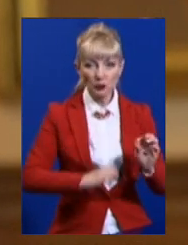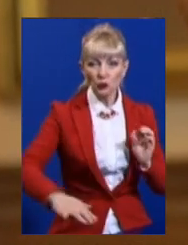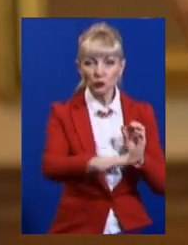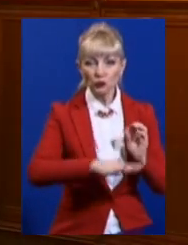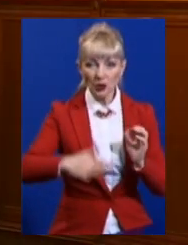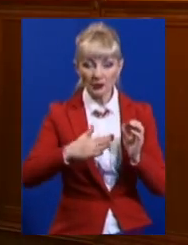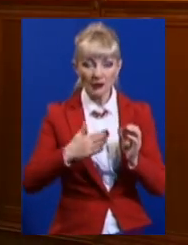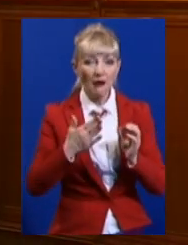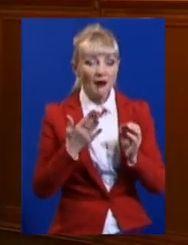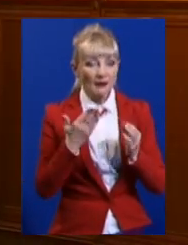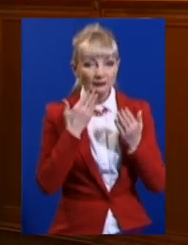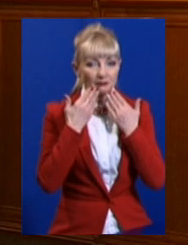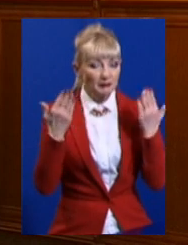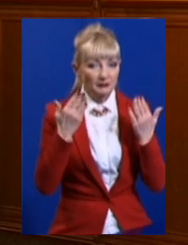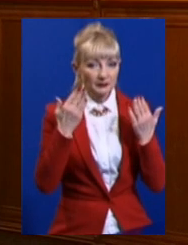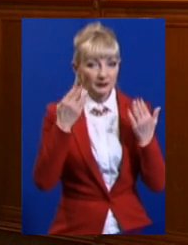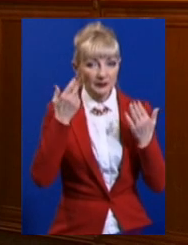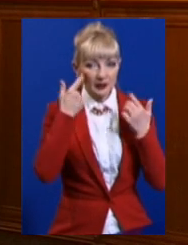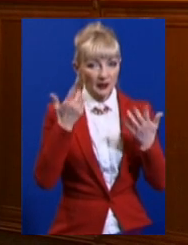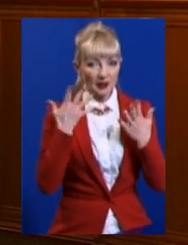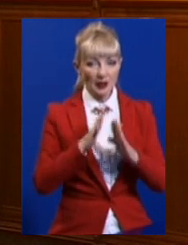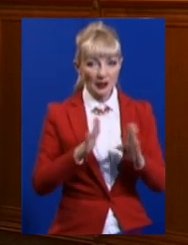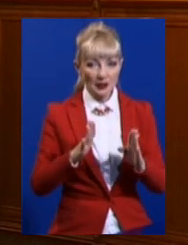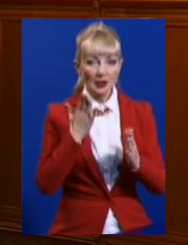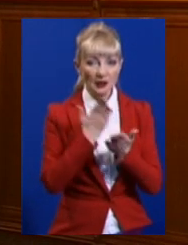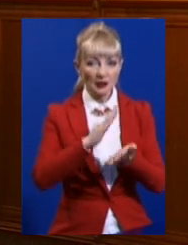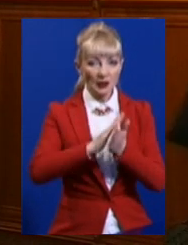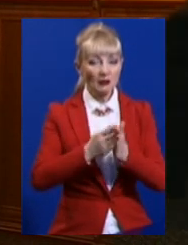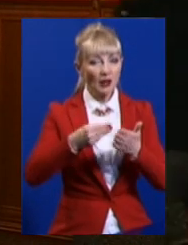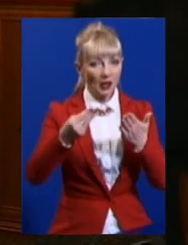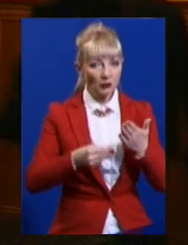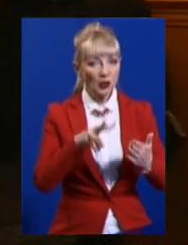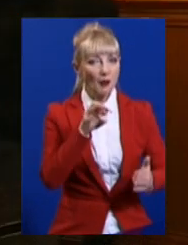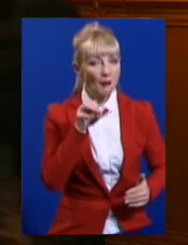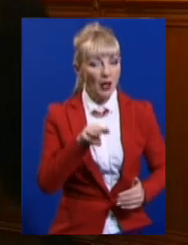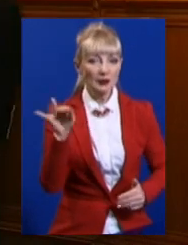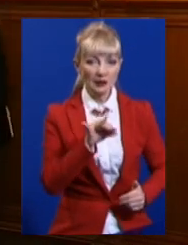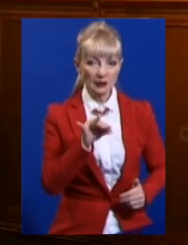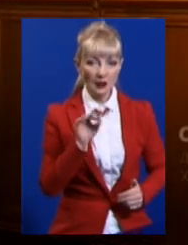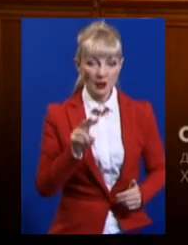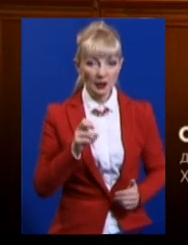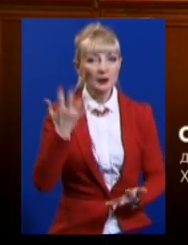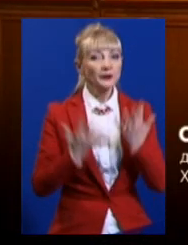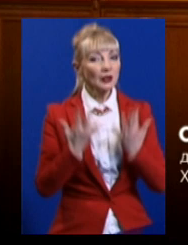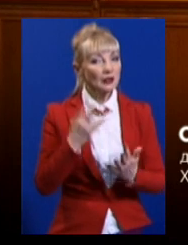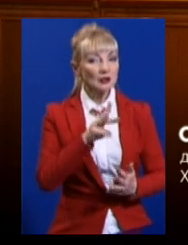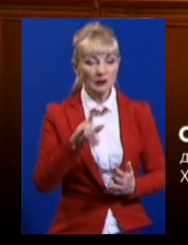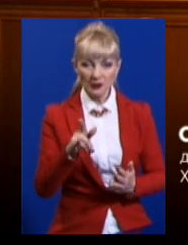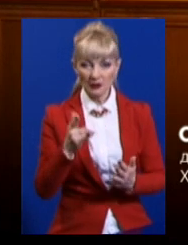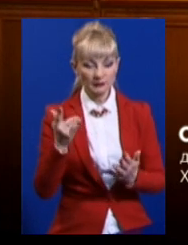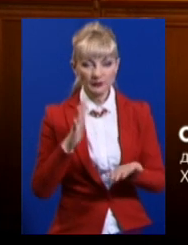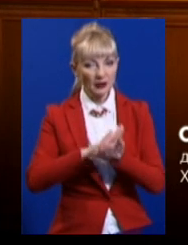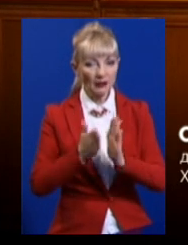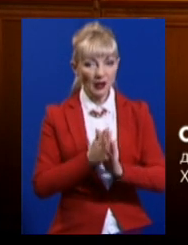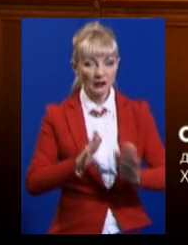остаточно не визначена. Є угоди на викуп, заплановані на березень та квітень. Якщо ми не знаходимо